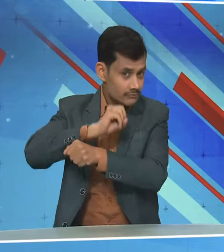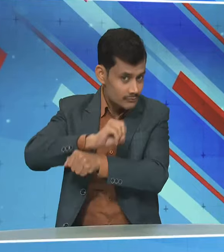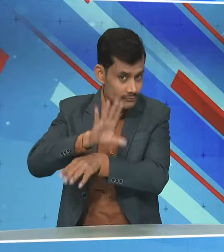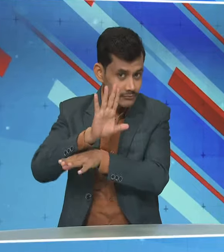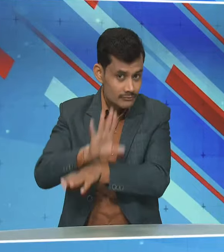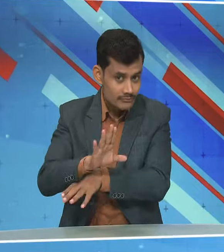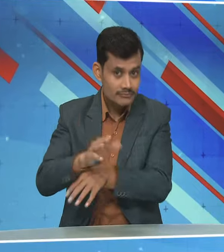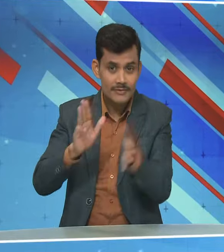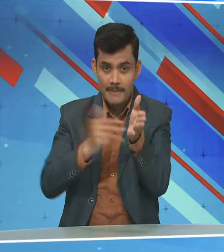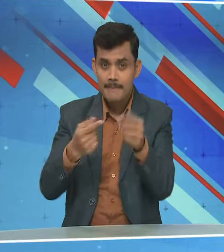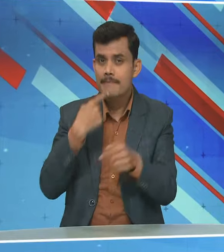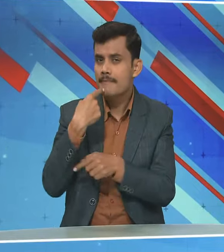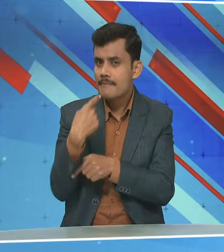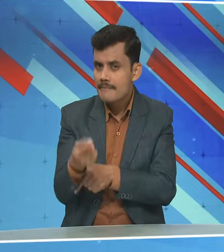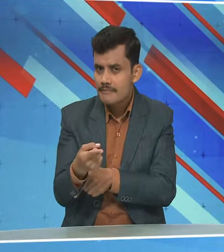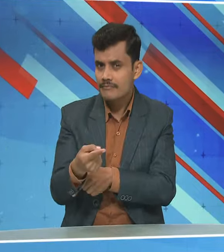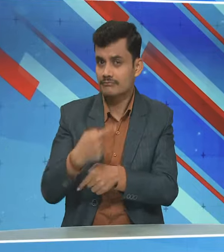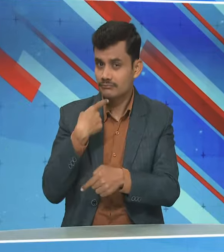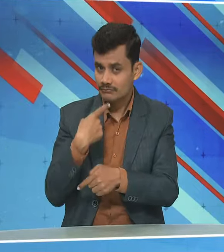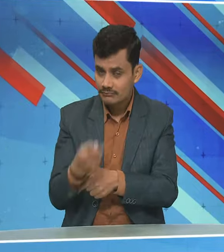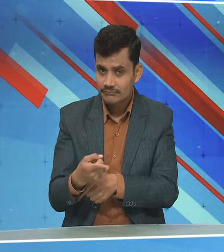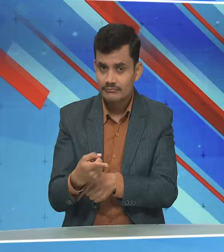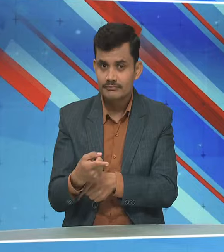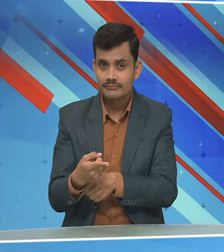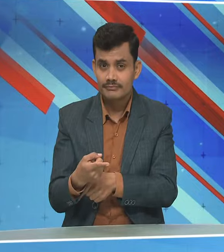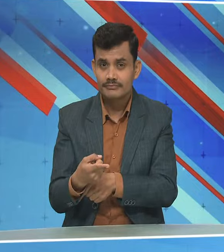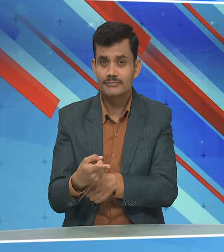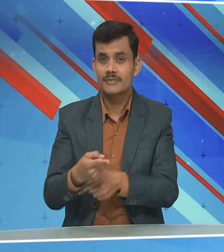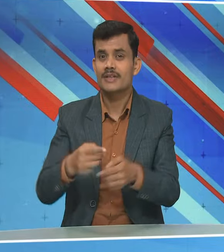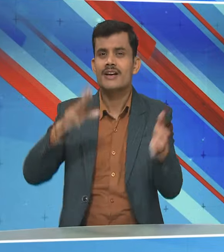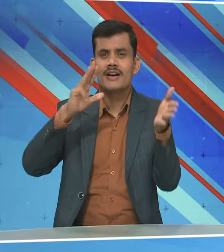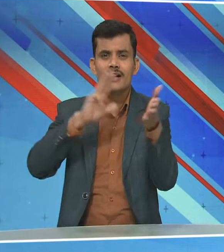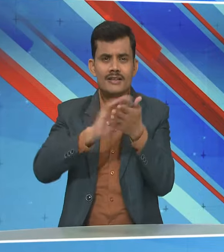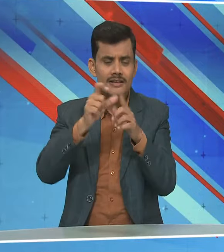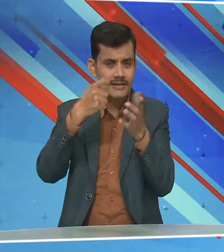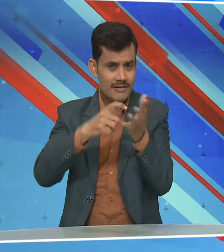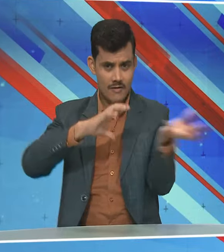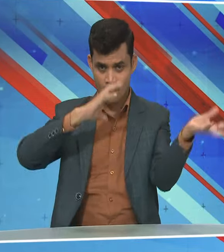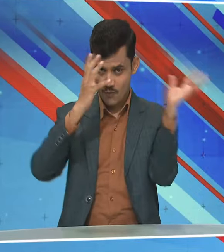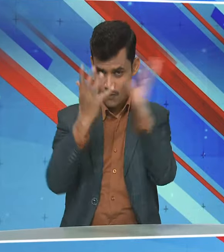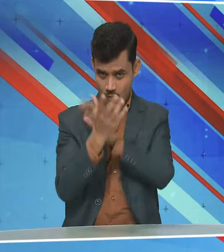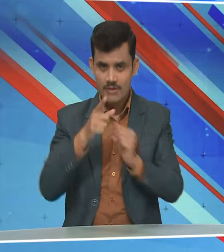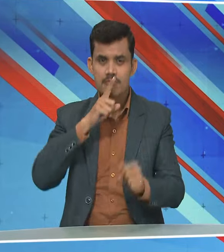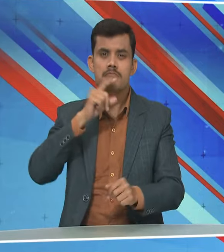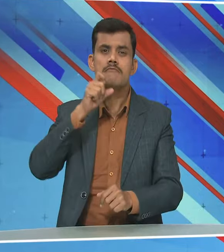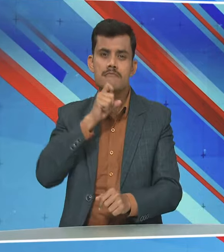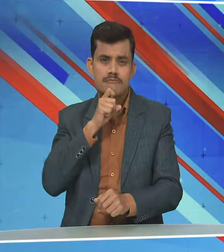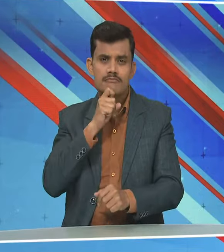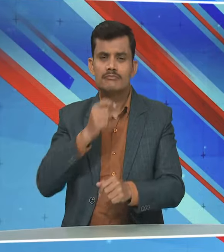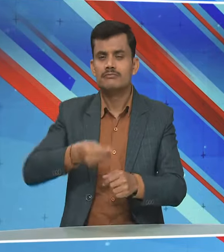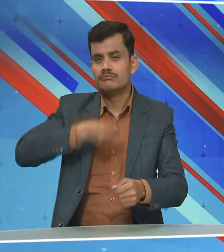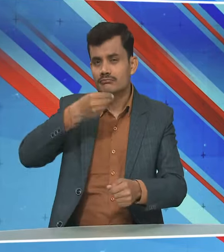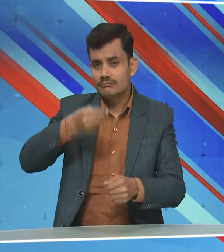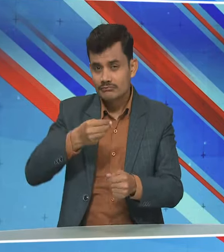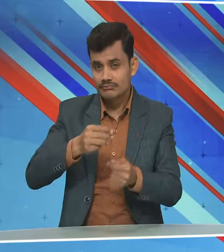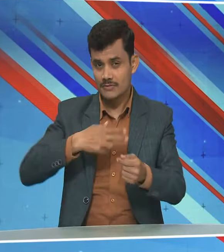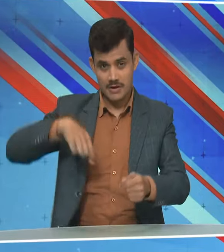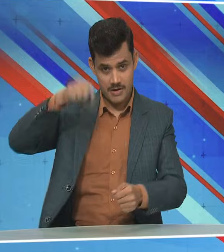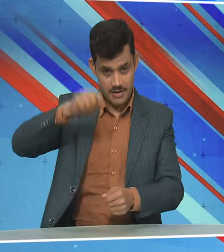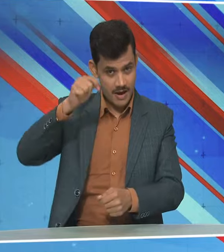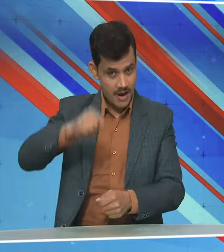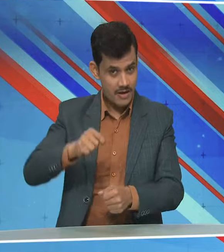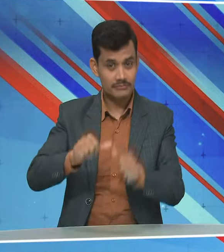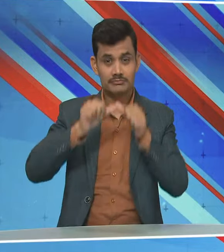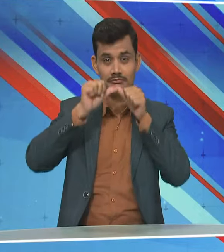मंत्राले ने कहा कि हमने देहरा ग्लोबल मामले में कतर की अपील अदालत के आज के